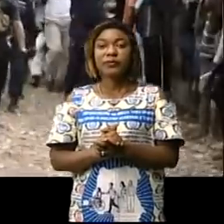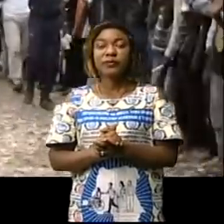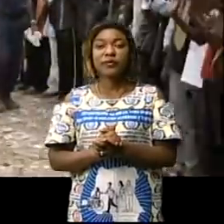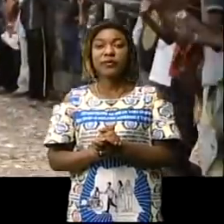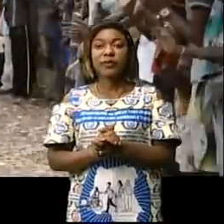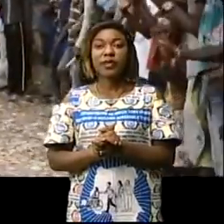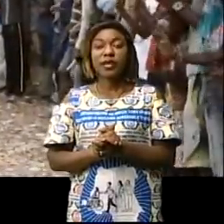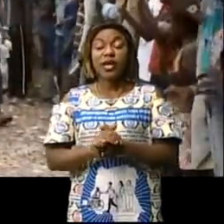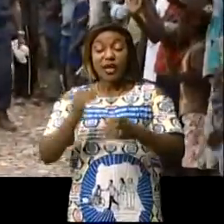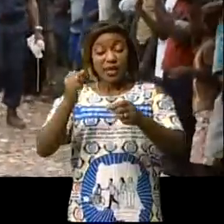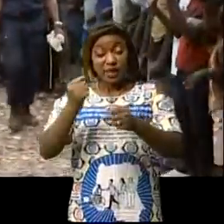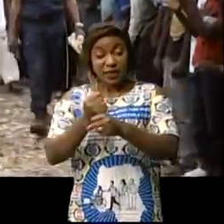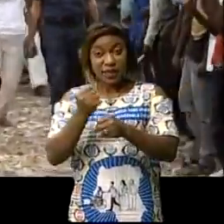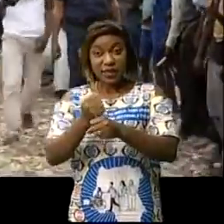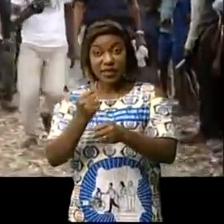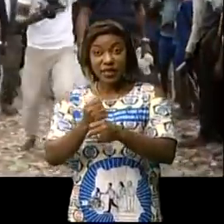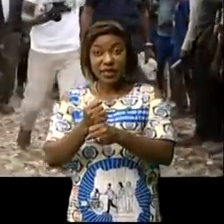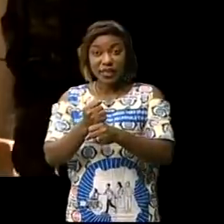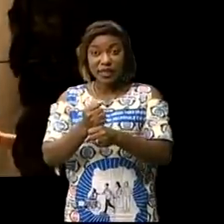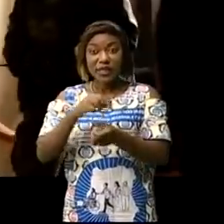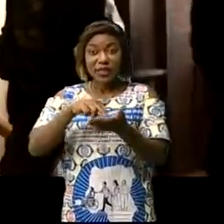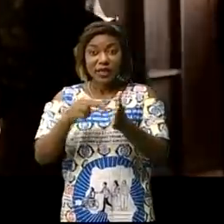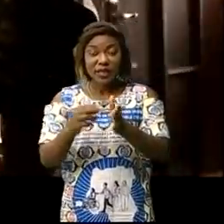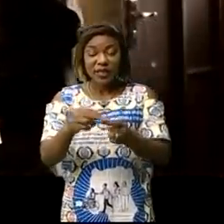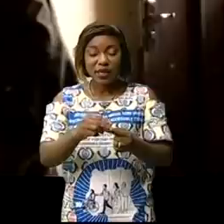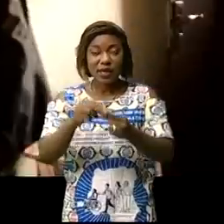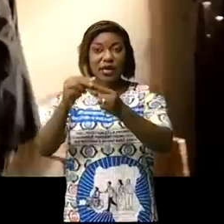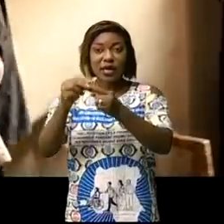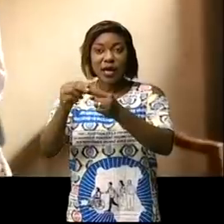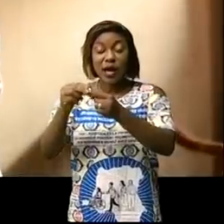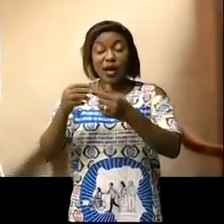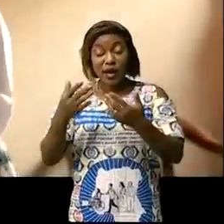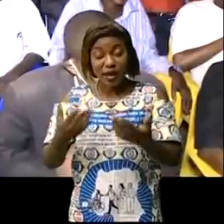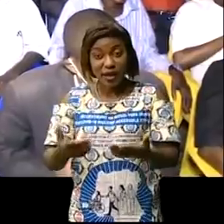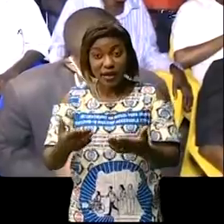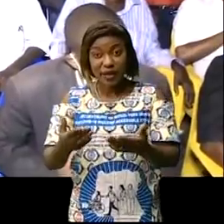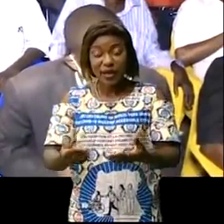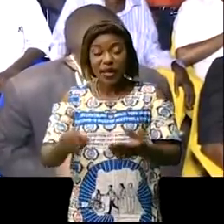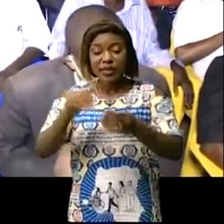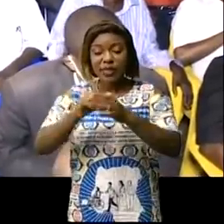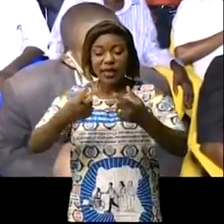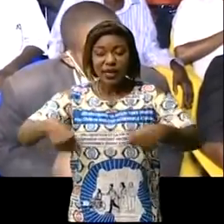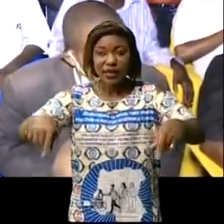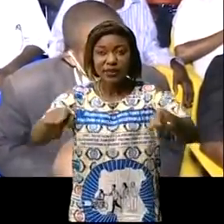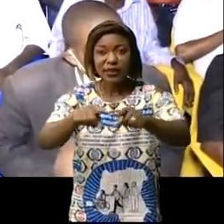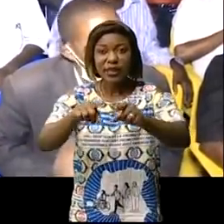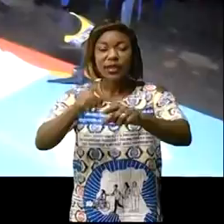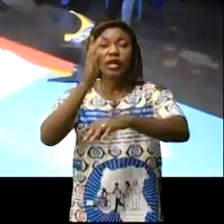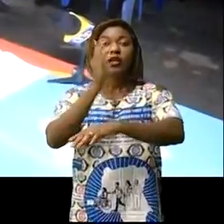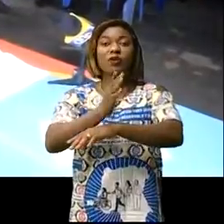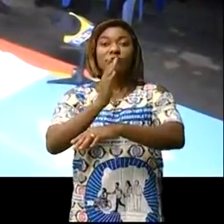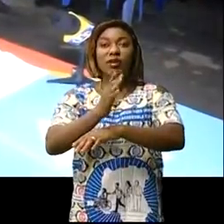Cette séance de travail a revêtu d'un cachet spécial pour la simple et bonne raison qu'elle a réunie en la salle de conférence de la paroisse